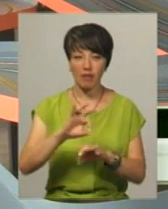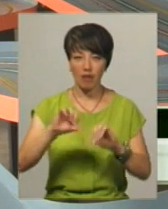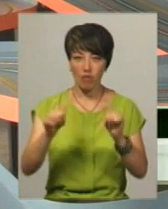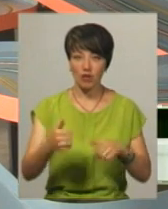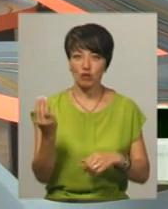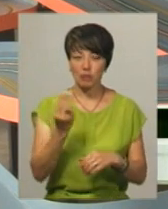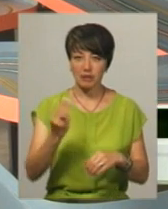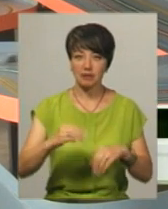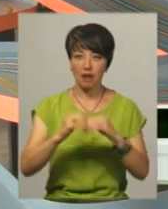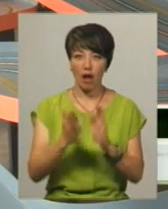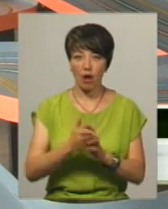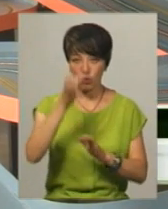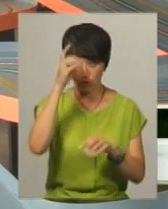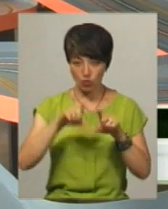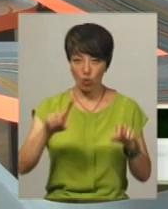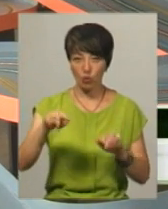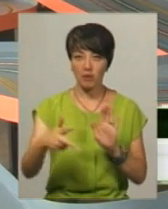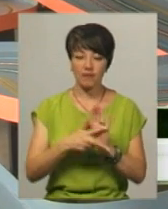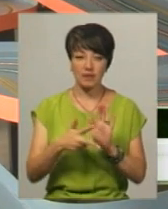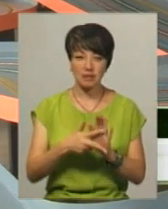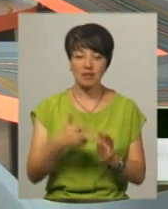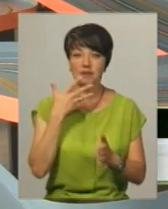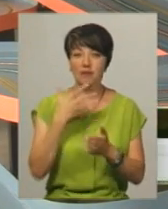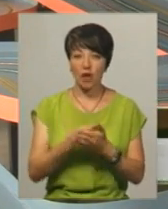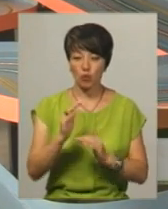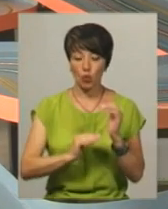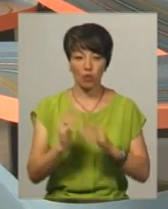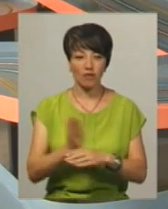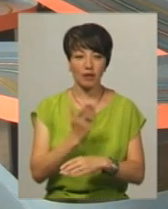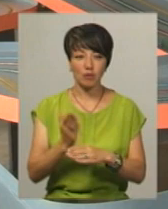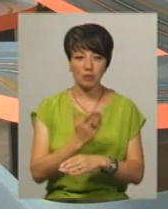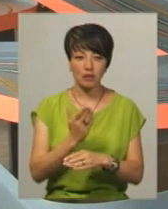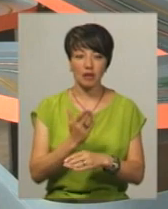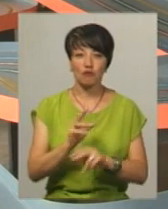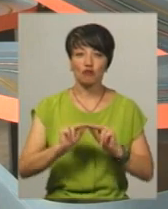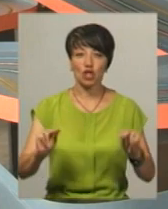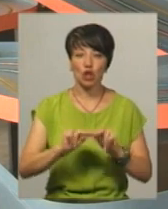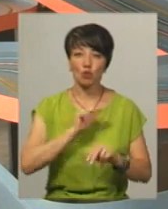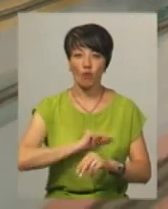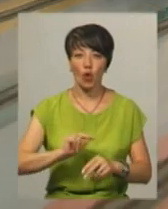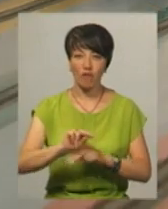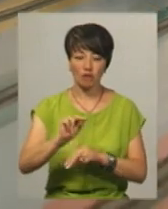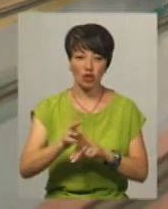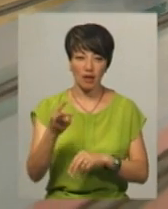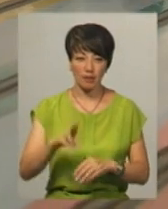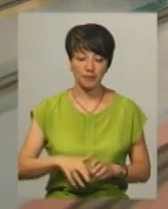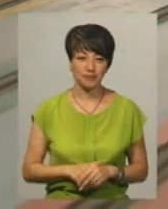у Шепетівській загальноосвітній школі номер 8 власноруч виготовив ще тільки довго навчання Юрій Ящук.